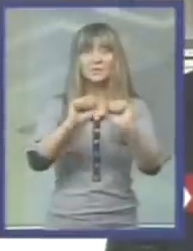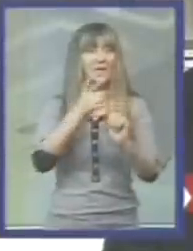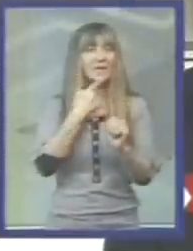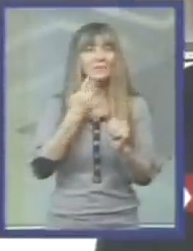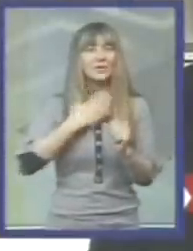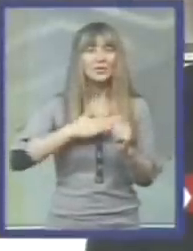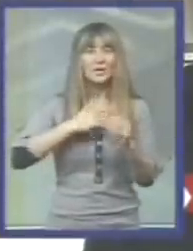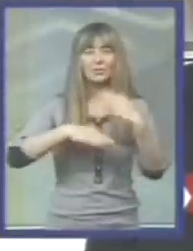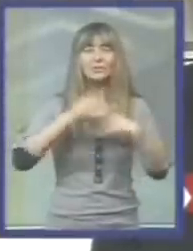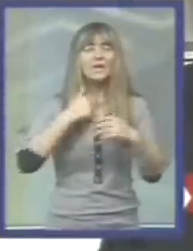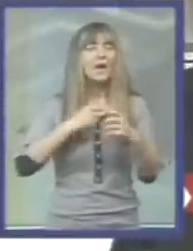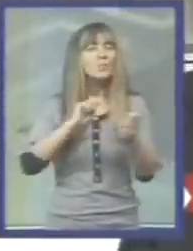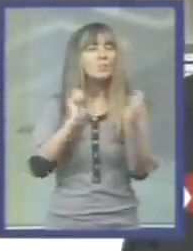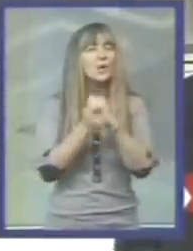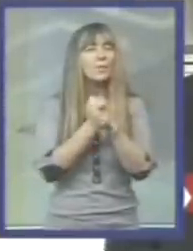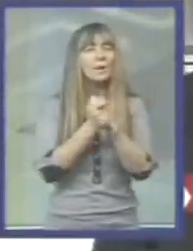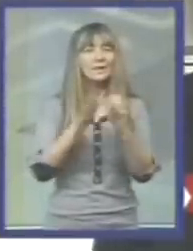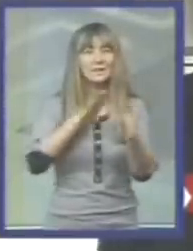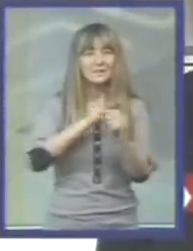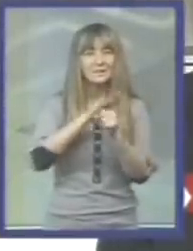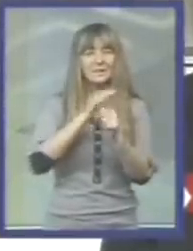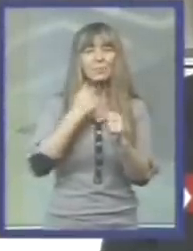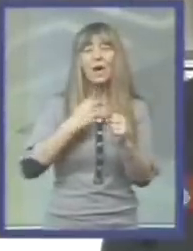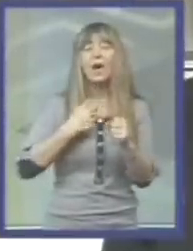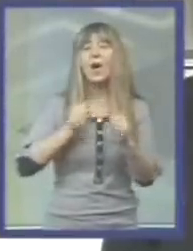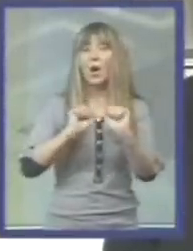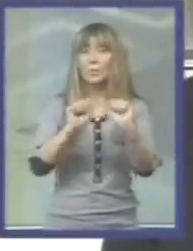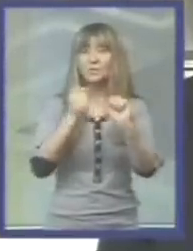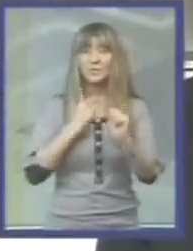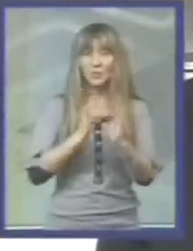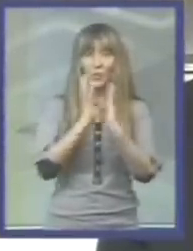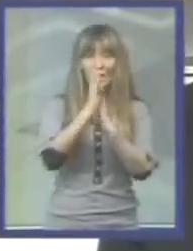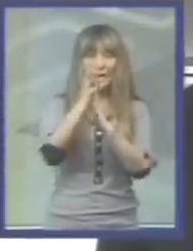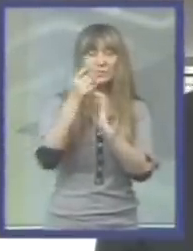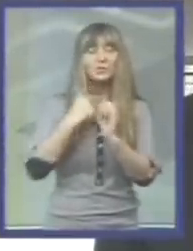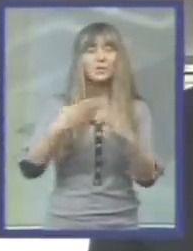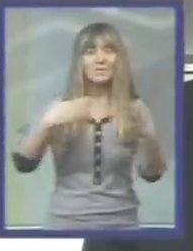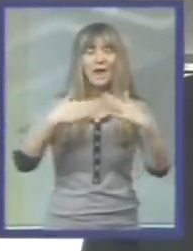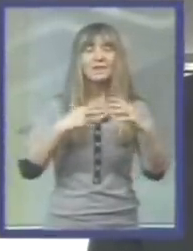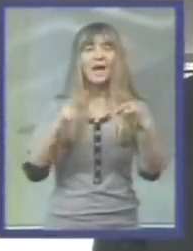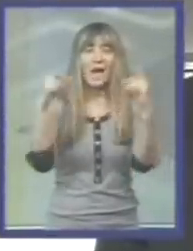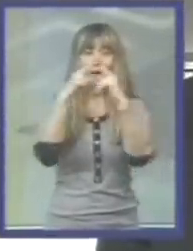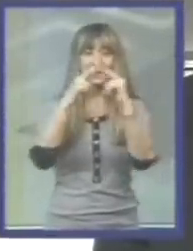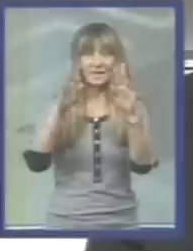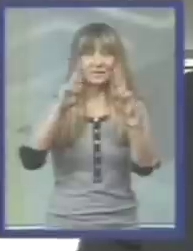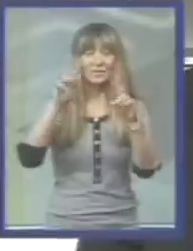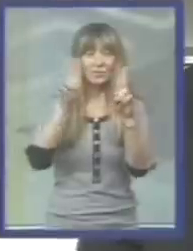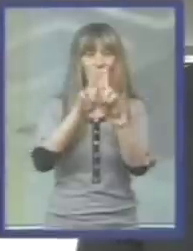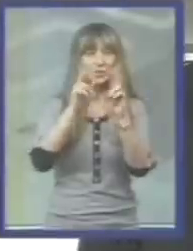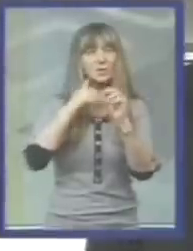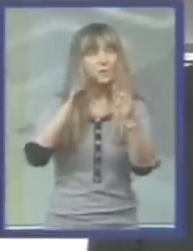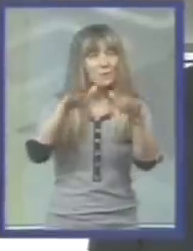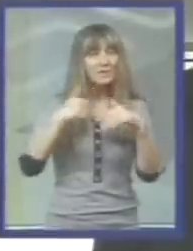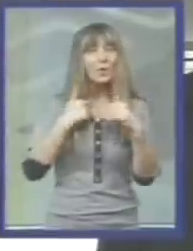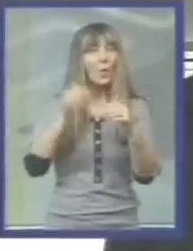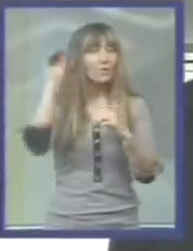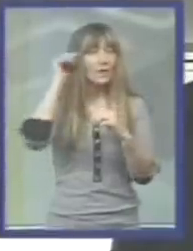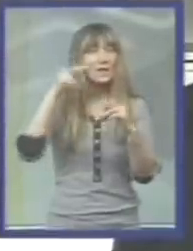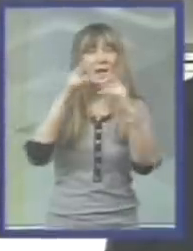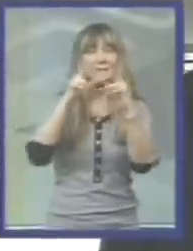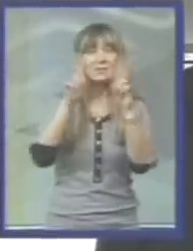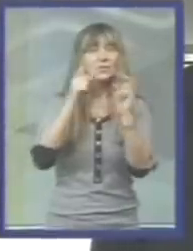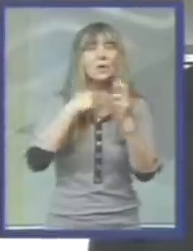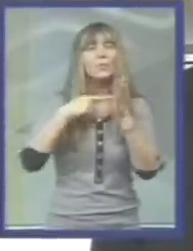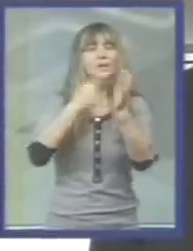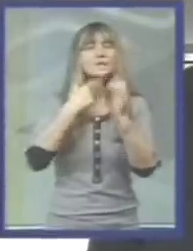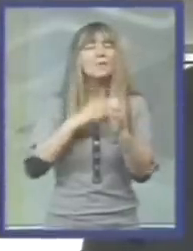nikakvu želju da promene sistem. Opozicija u stvari stoji u redu ispred vrata Aleksandra Vučića da ih prihvate u vladi. Aleksandar Vučić je pokazao